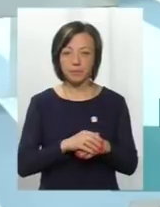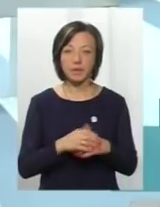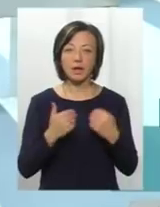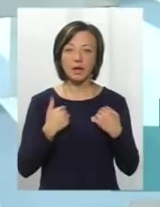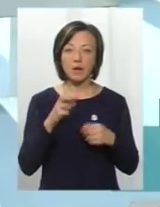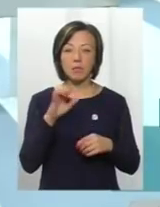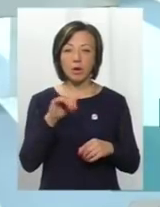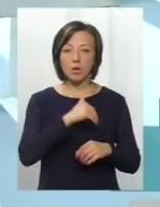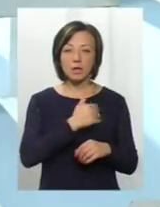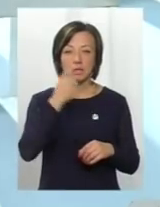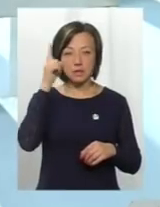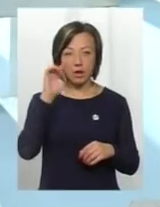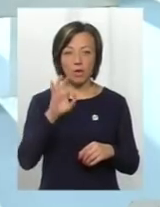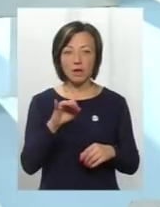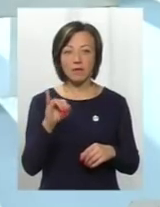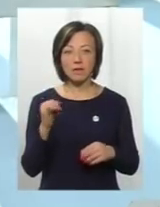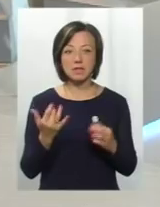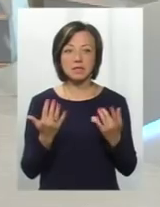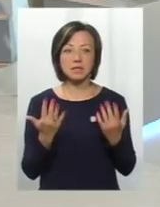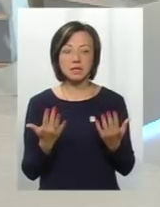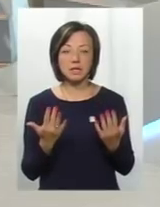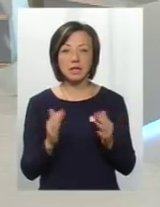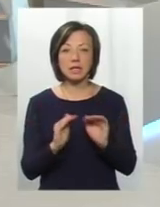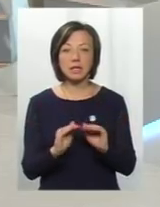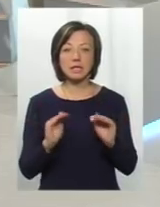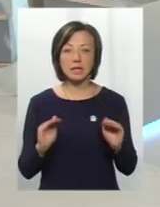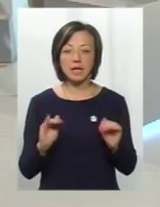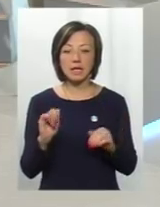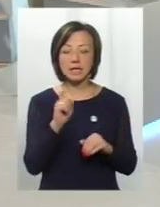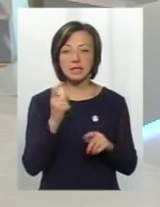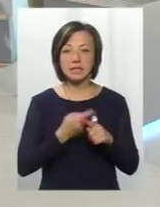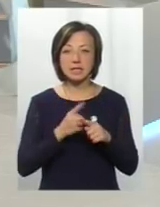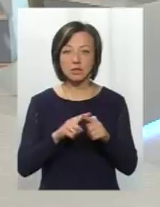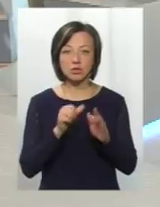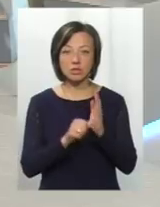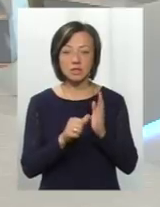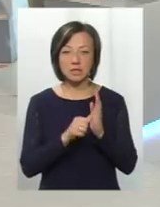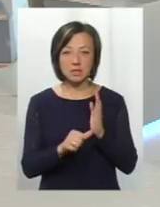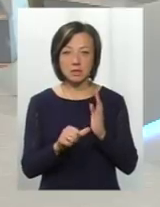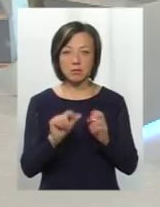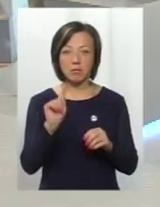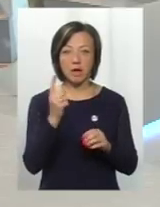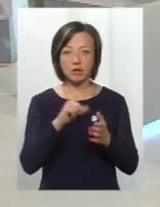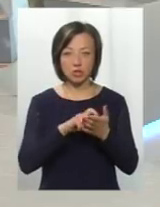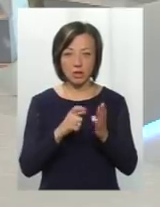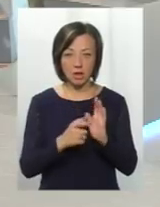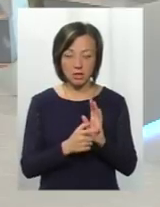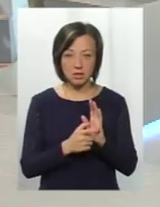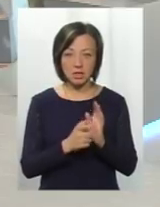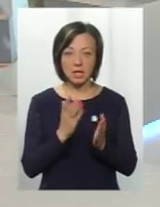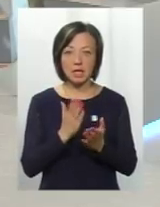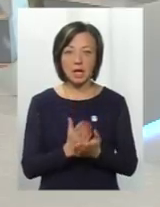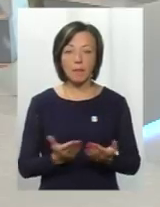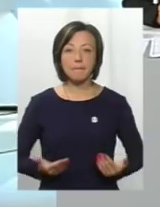хотіла знати, Олег Іванович, скільки дітей із тих 60-ти, що зараз говорити про перший клас саме, є